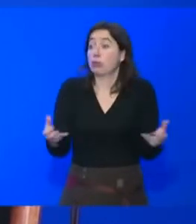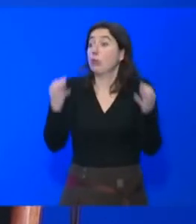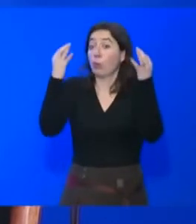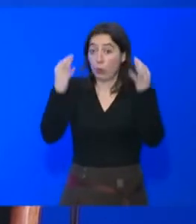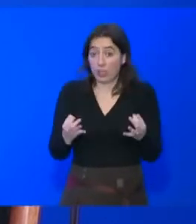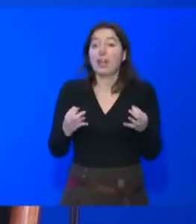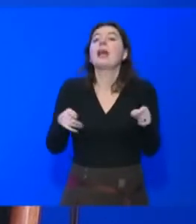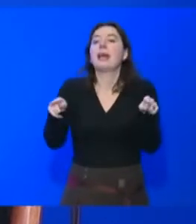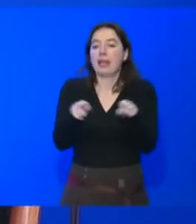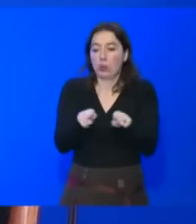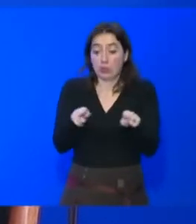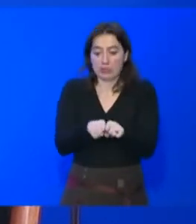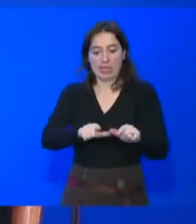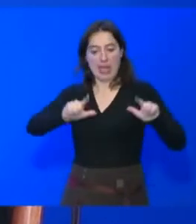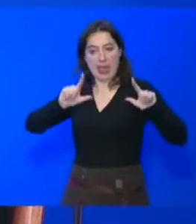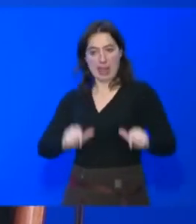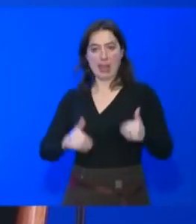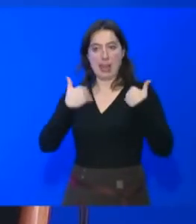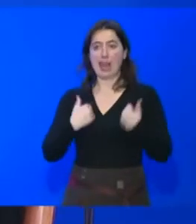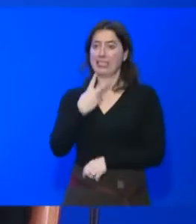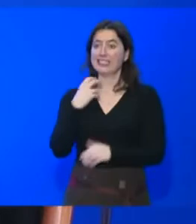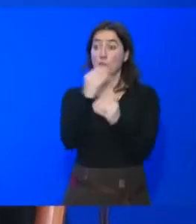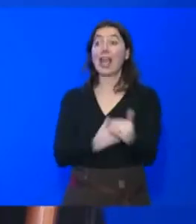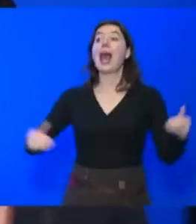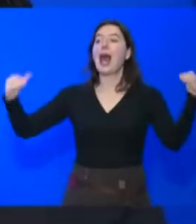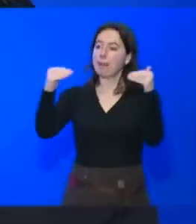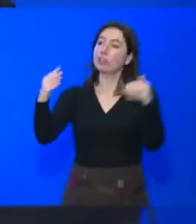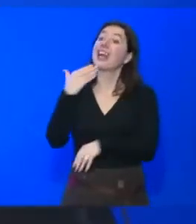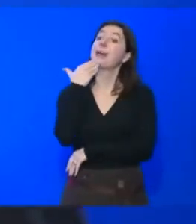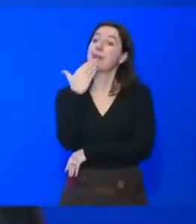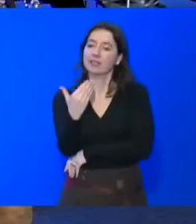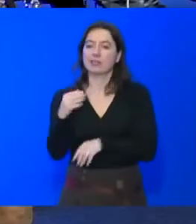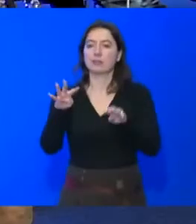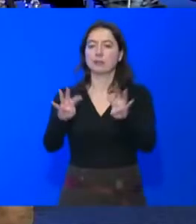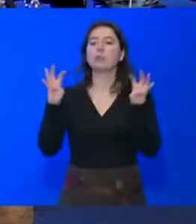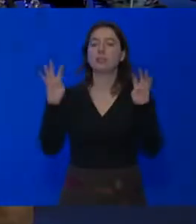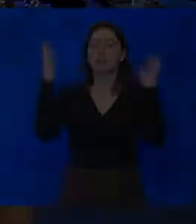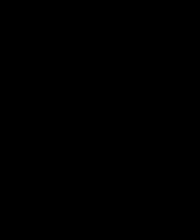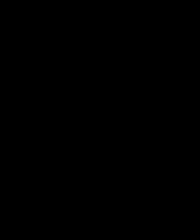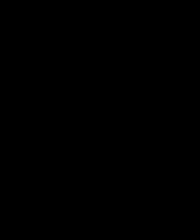voulons exister et nous sommes des citoyens à part entière. Merci. Bravo. Applaudissements Applaudissements Applaudissements